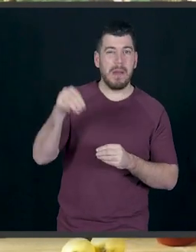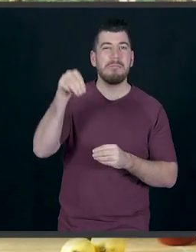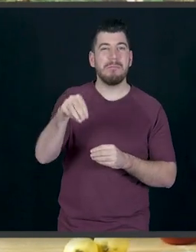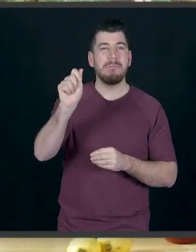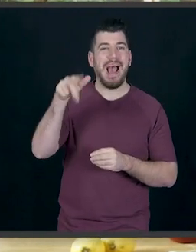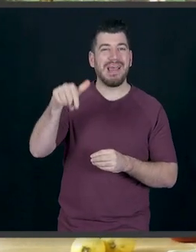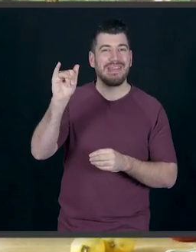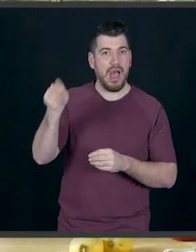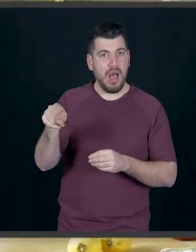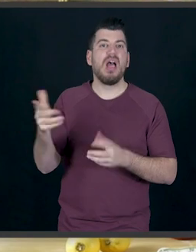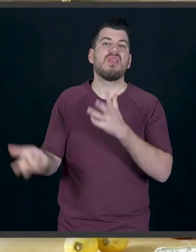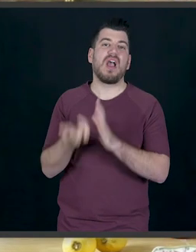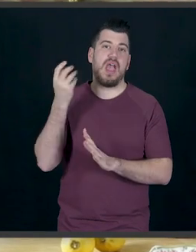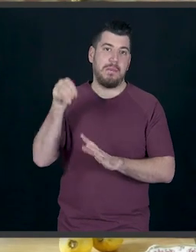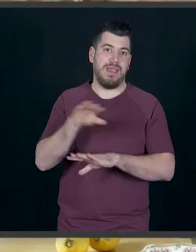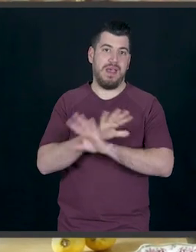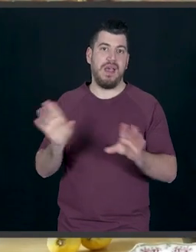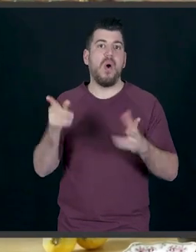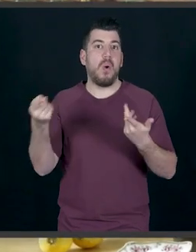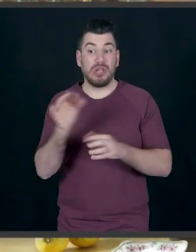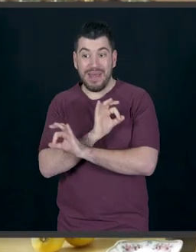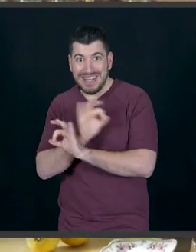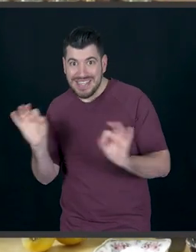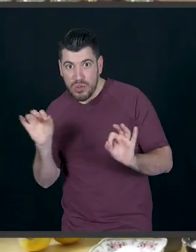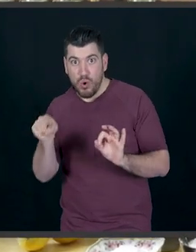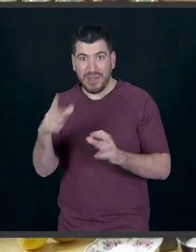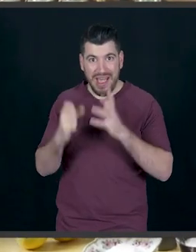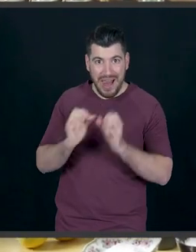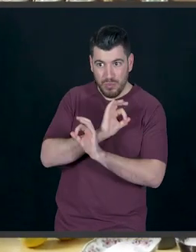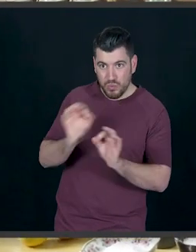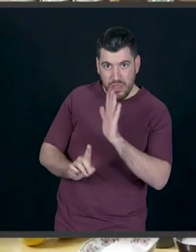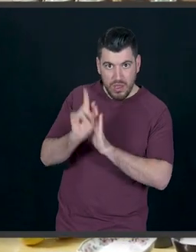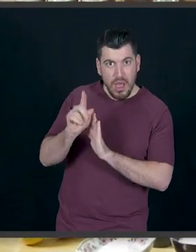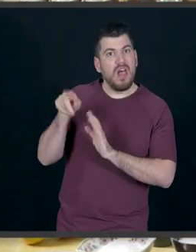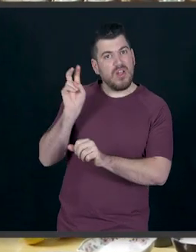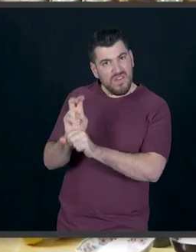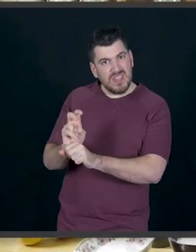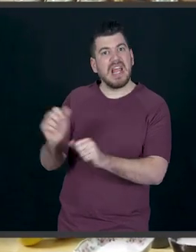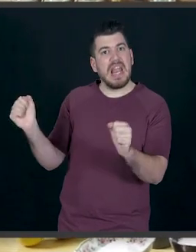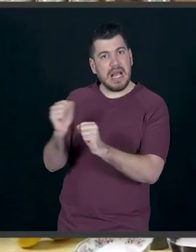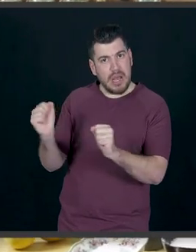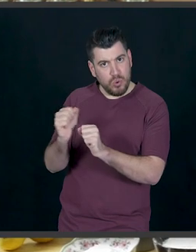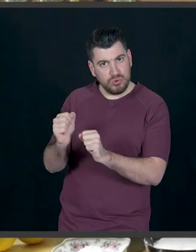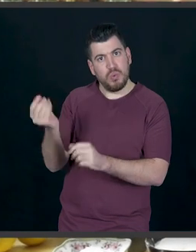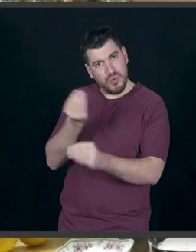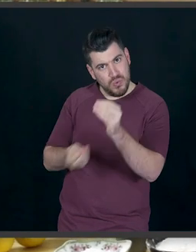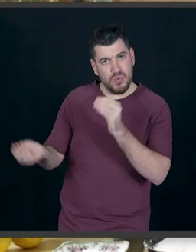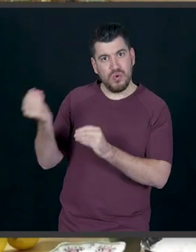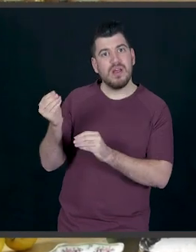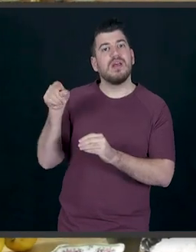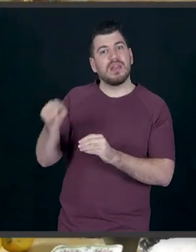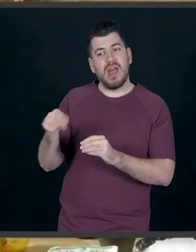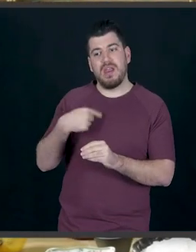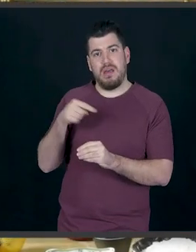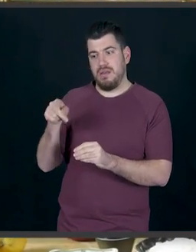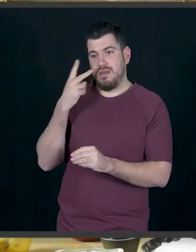υπάρχει περίπτωση να καεί η μαγιά. Οπότε, άμα δεν είστε σίγουροι για το άμα είναι σωστό το γάλα ή όχι, καλύτερα να περιμένουμε λίγο παραπάνω τελικά να γίνει το